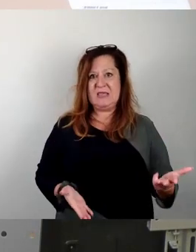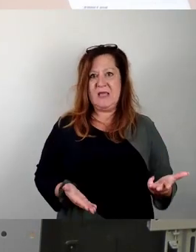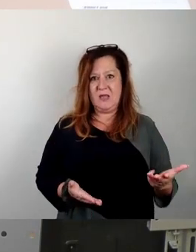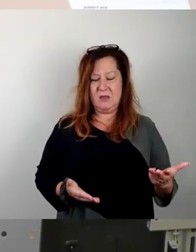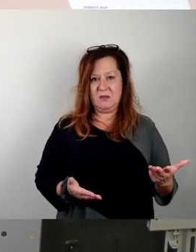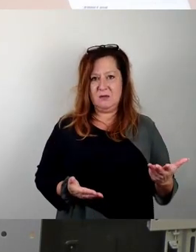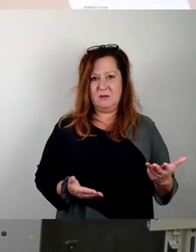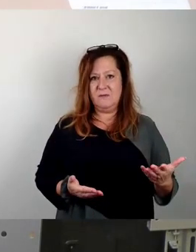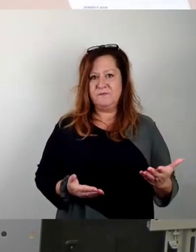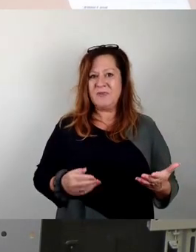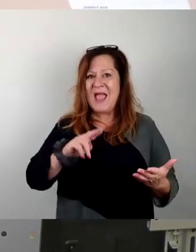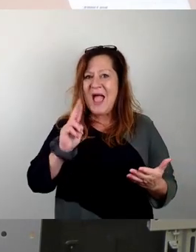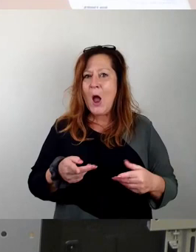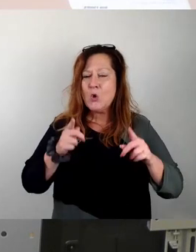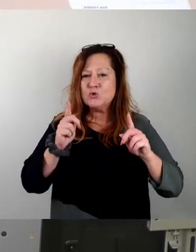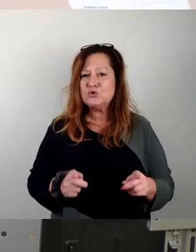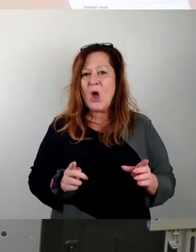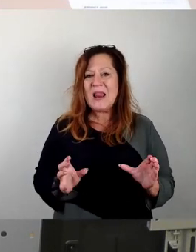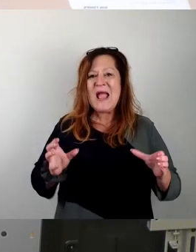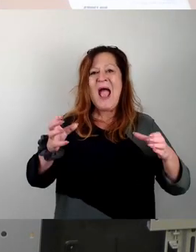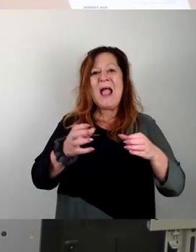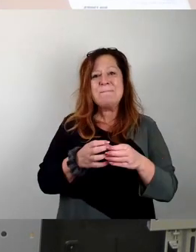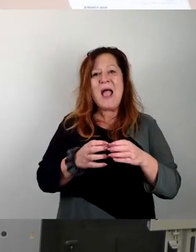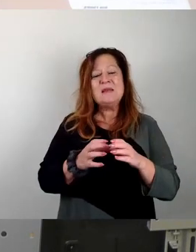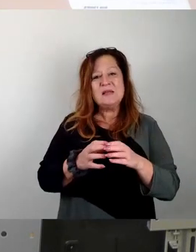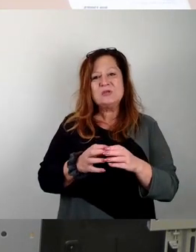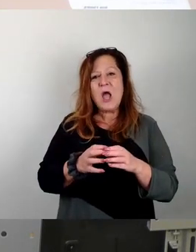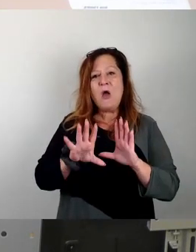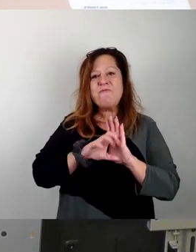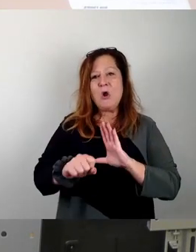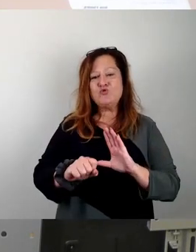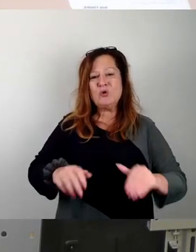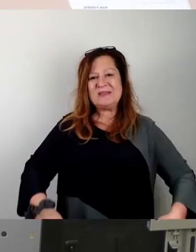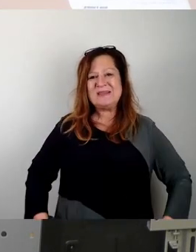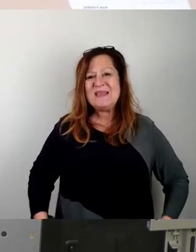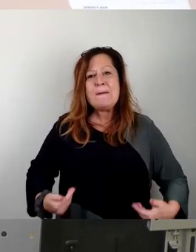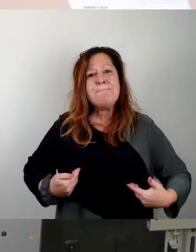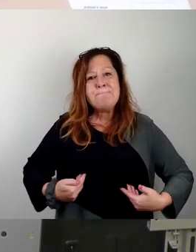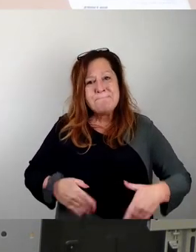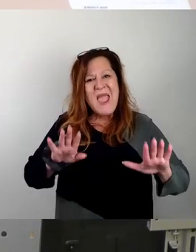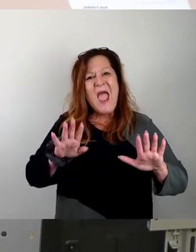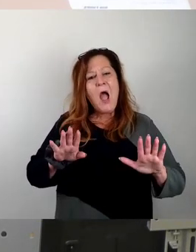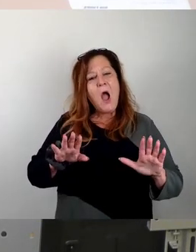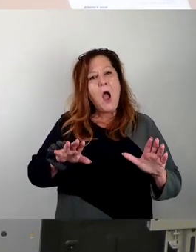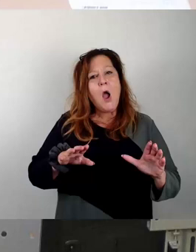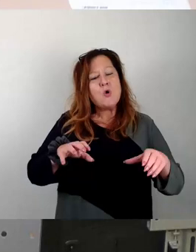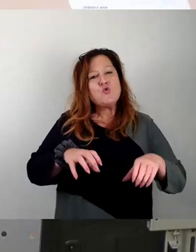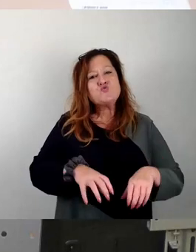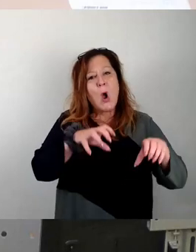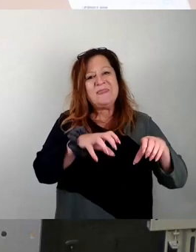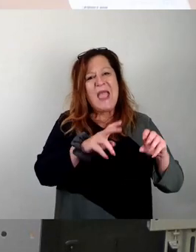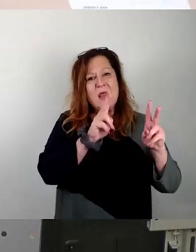Auch sollte der gemeindliche Volktubdienst eine stärkere Präsenz in der Umgebung des Containerstandortes zeigen, um